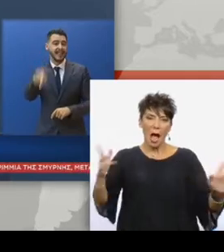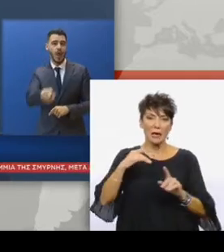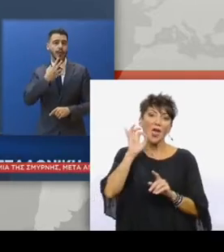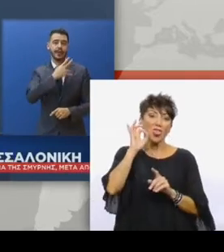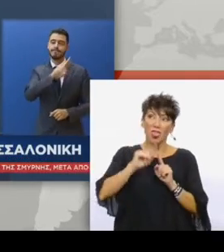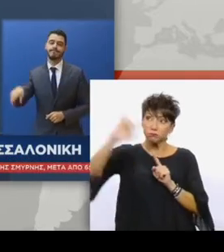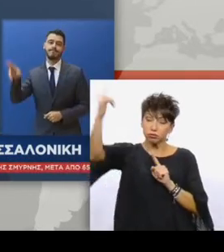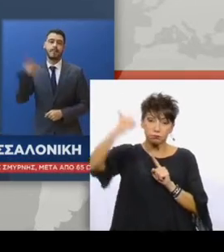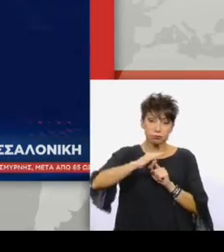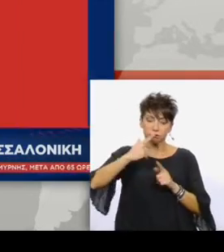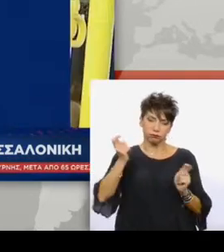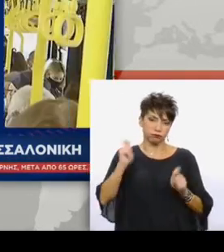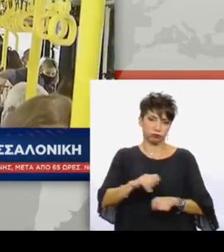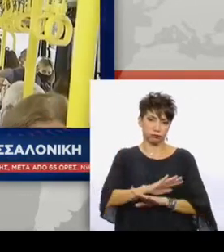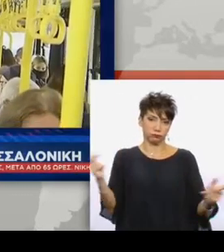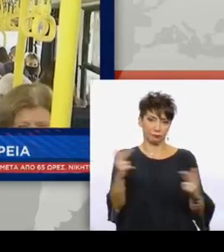αεροδρόμιο Μακεδονία της Θεσσαλονίκης.